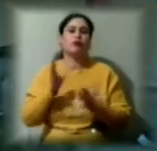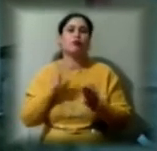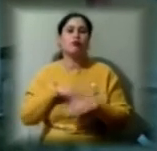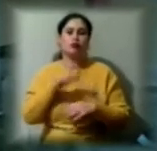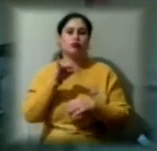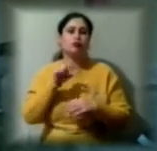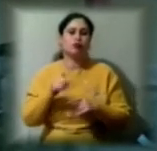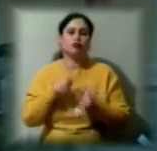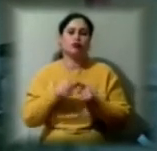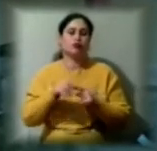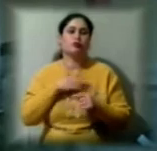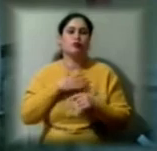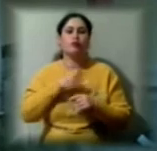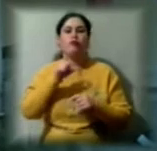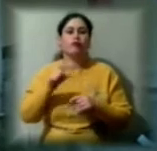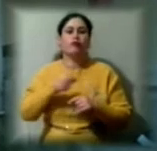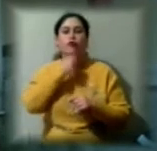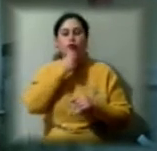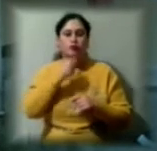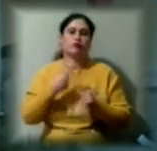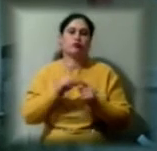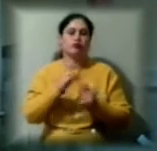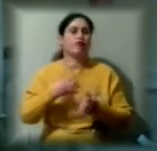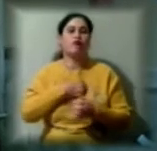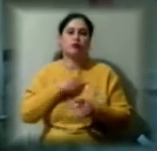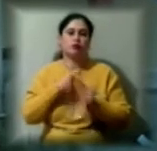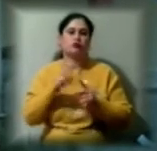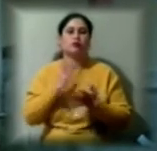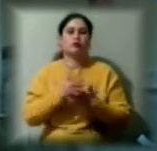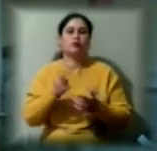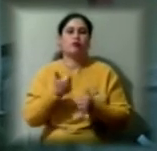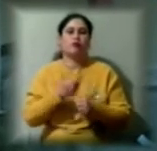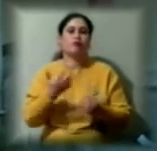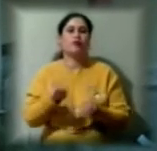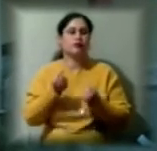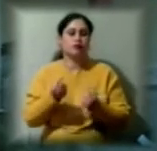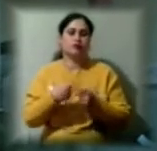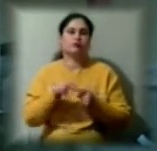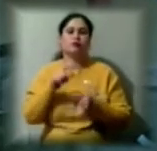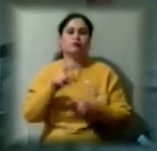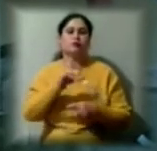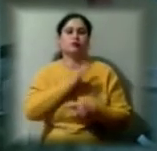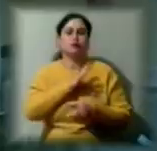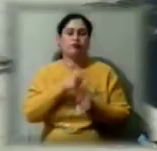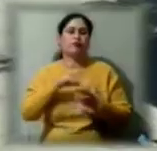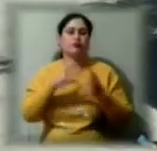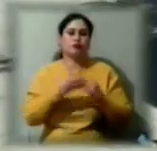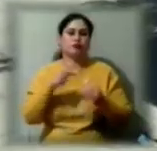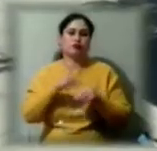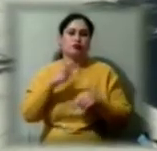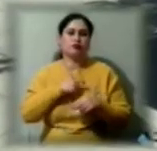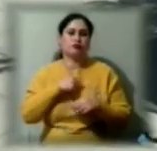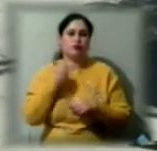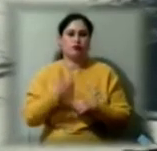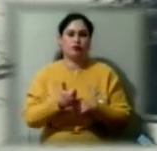літніх людей це дуже важливо. Коли в них є підтримка, щоб вони взагалі почували себе дуже добре. До